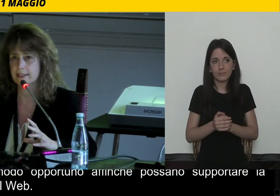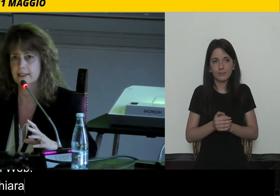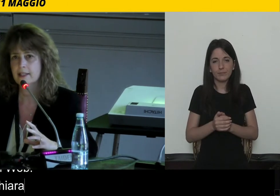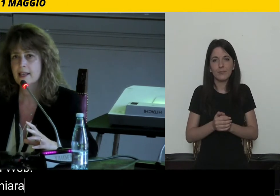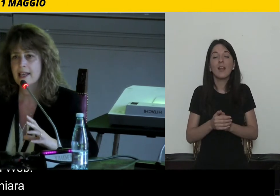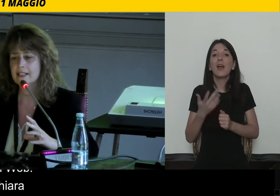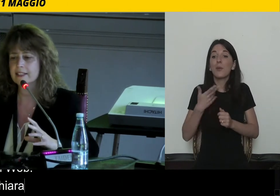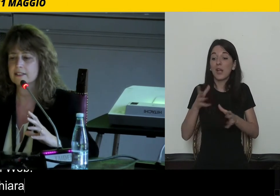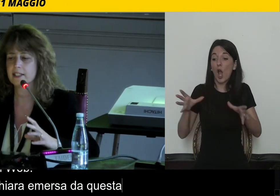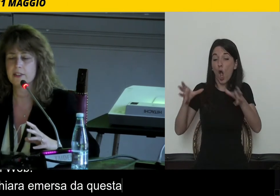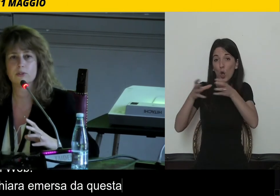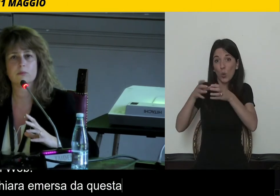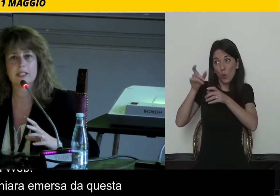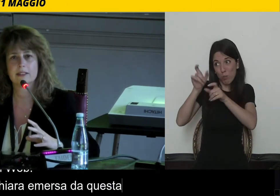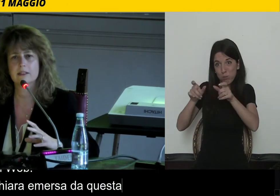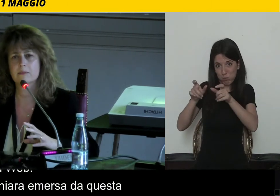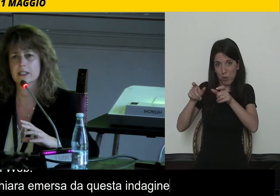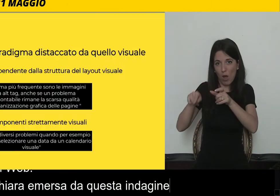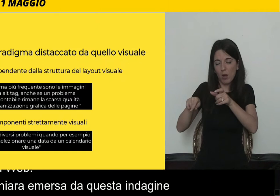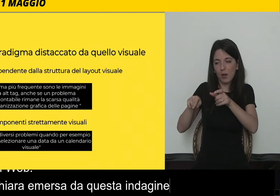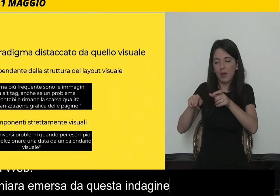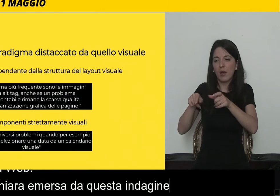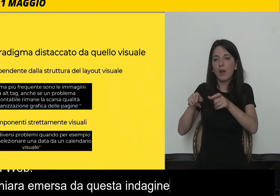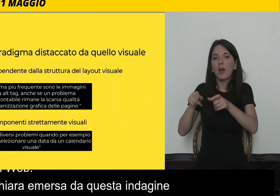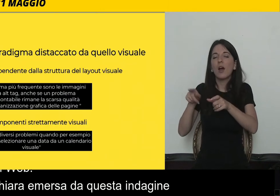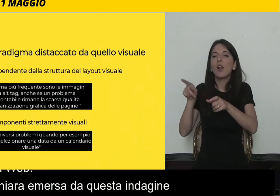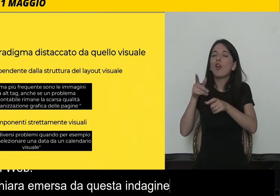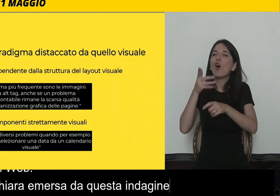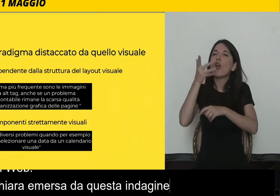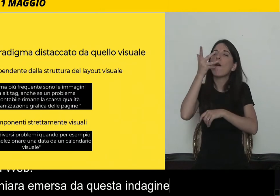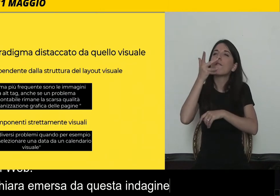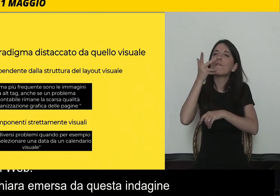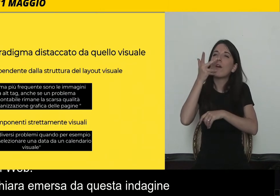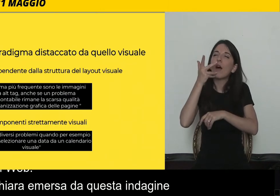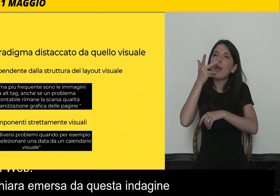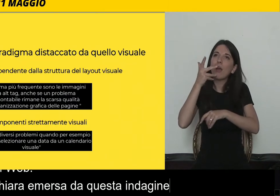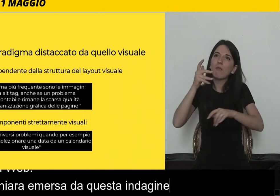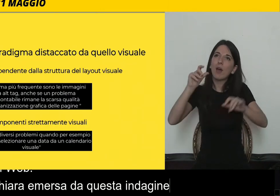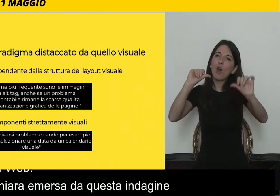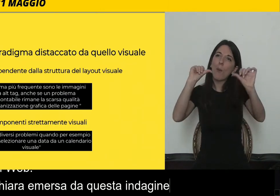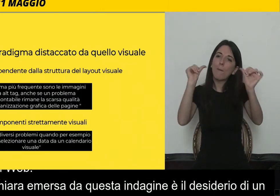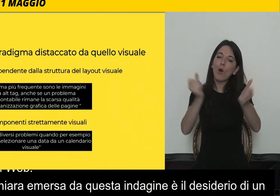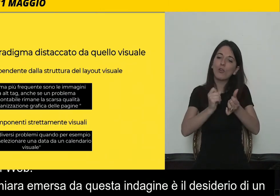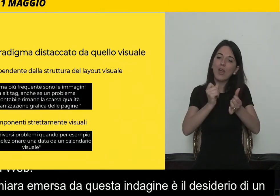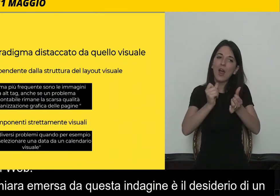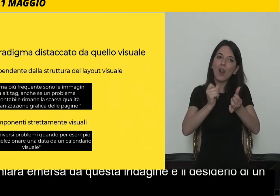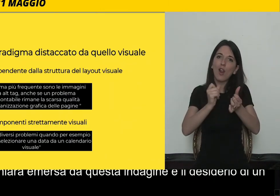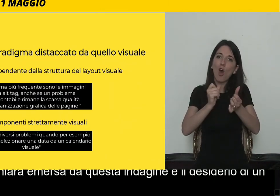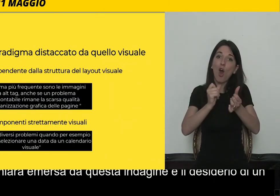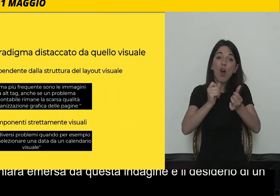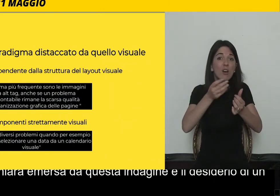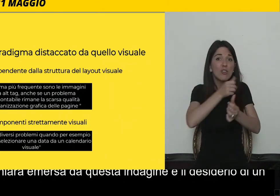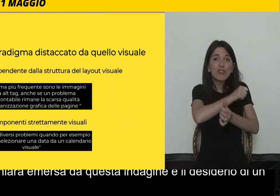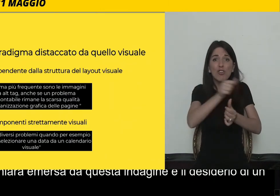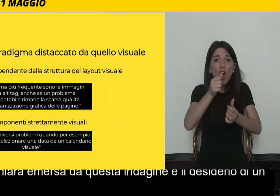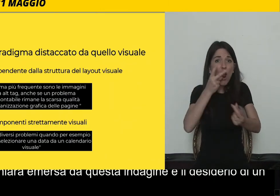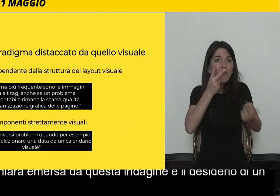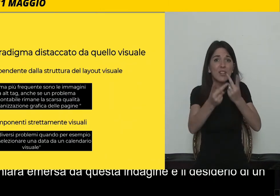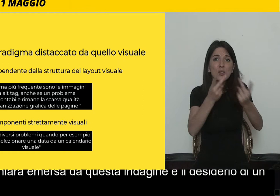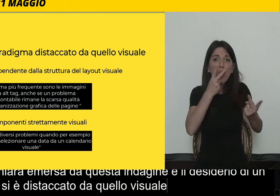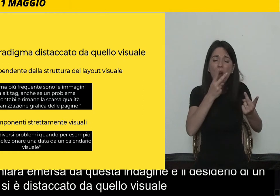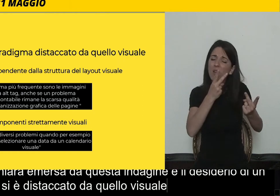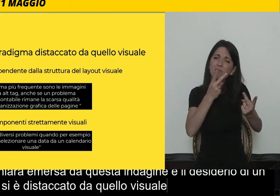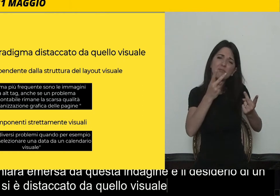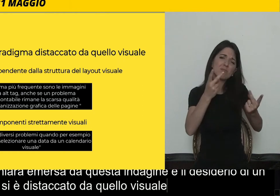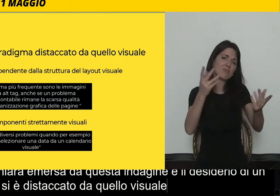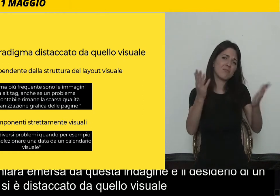di utenti, è il desiderio di un paradigma che sia distaccato da quello visuale. D'altro canto, se